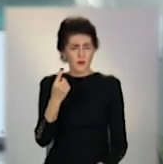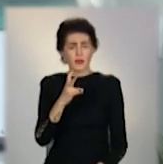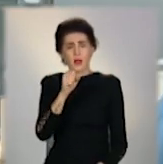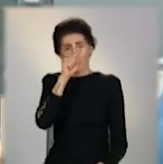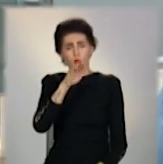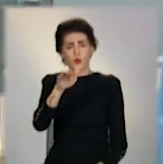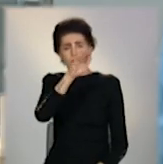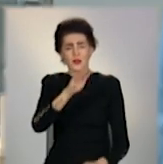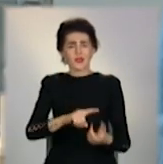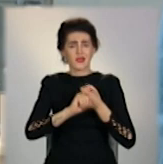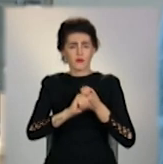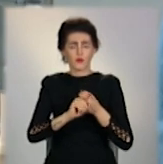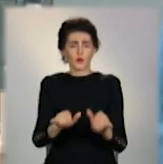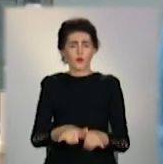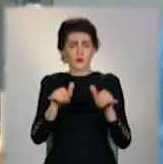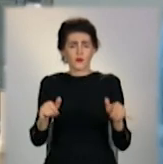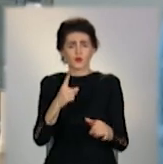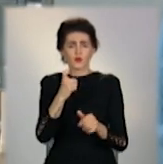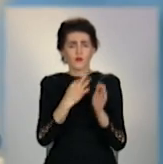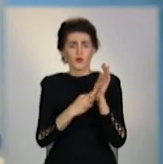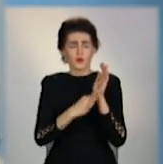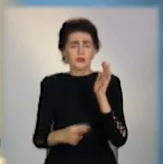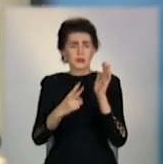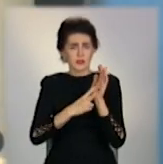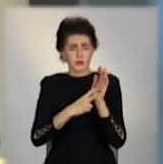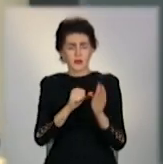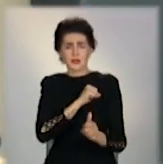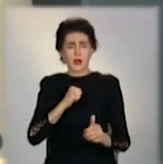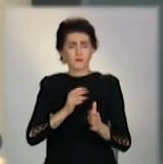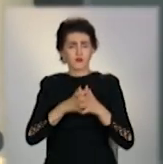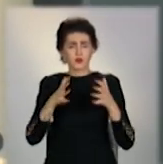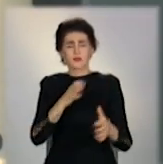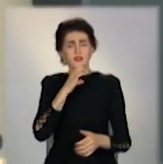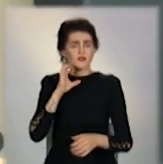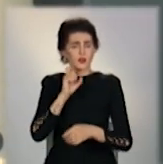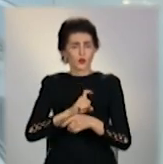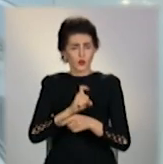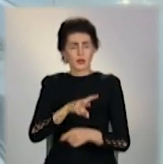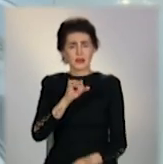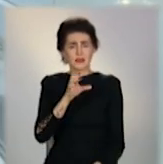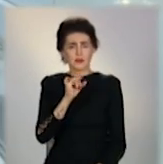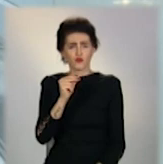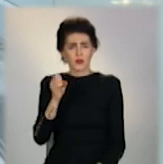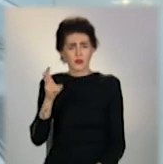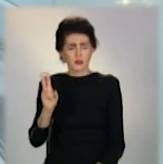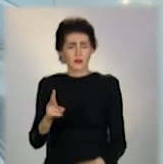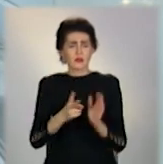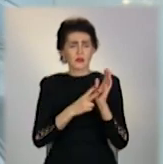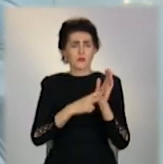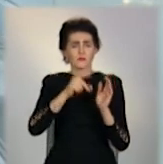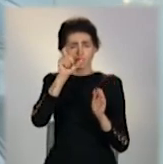Луганщині інфікованих 187, найбільше в Лисичанську та Сєвєродонецьку сім осіб